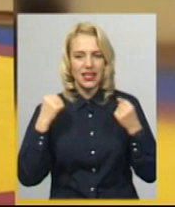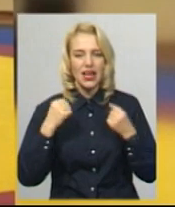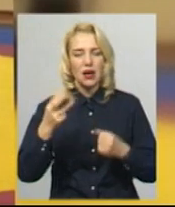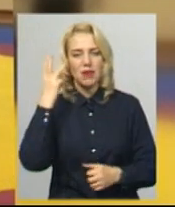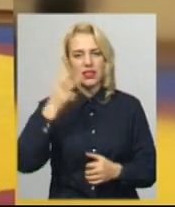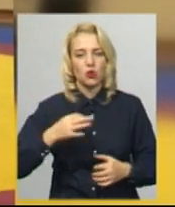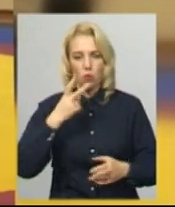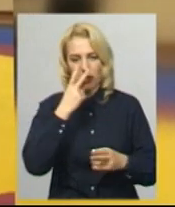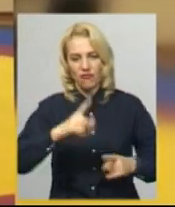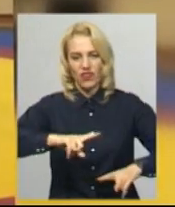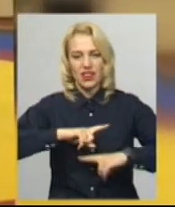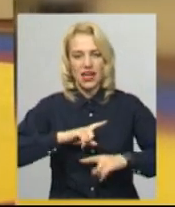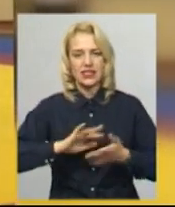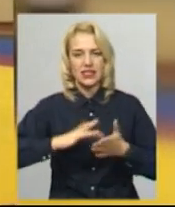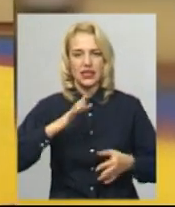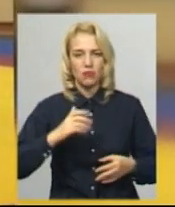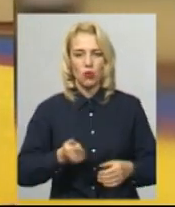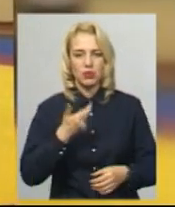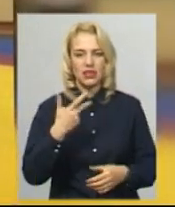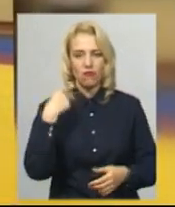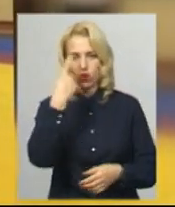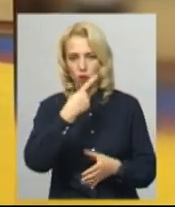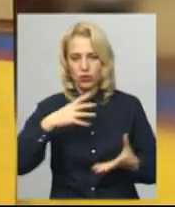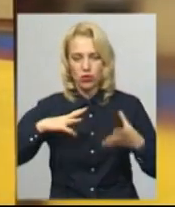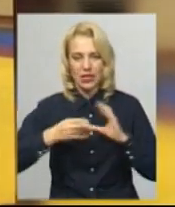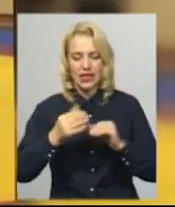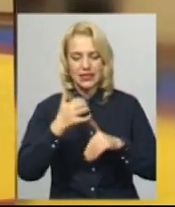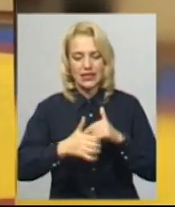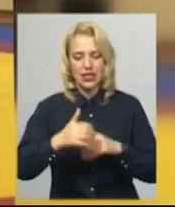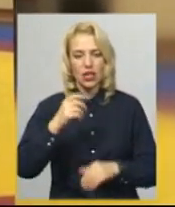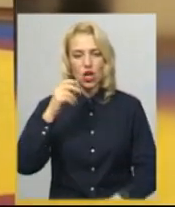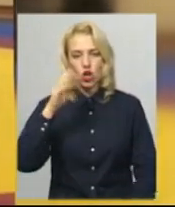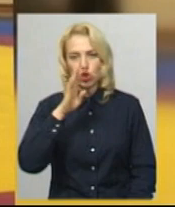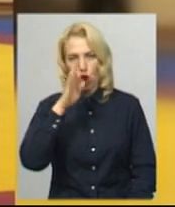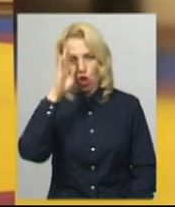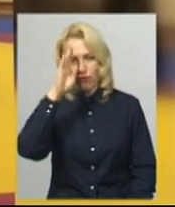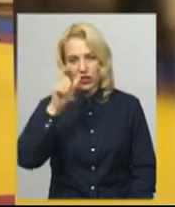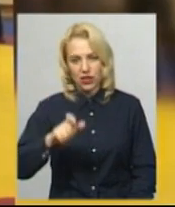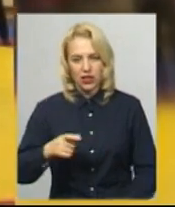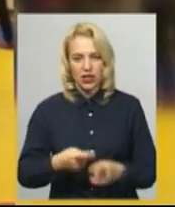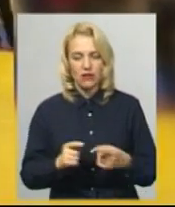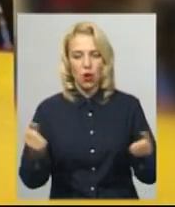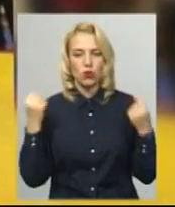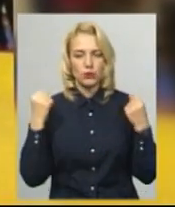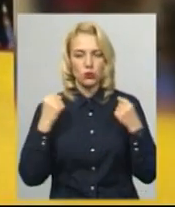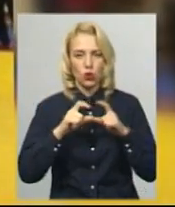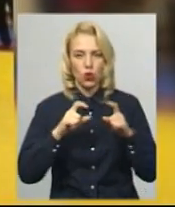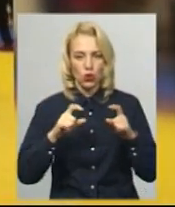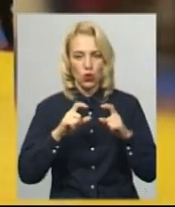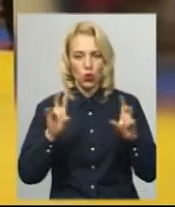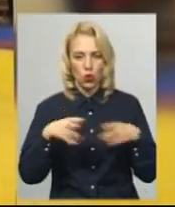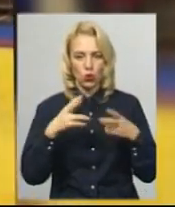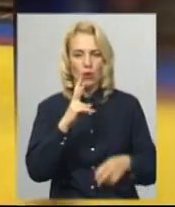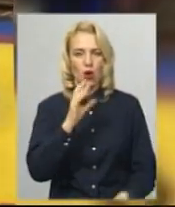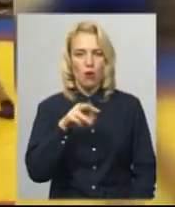фінальну сутичку срібного призера в особистому заліку серед чоловіків Федера Рібкова з Хмельницького спортивного клубу «Комбат» у ваговій